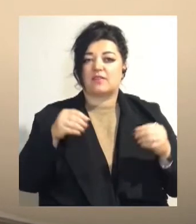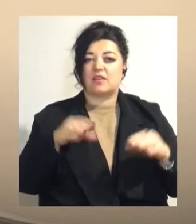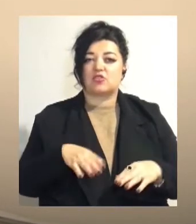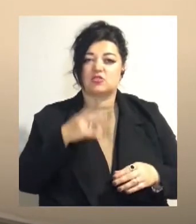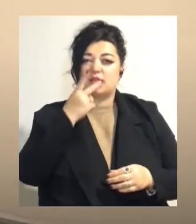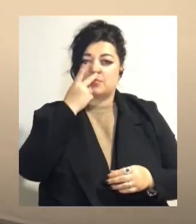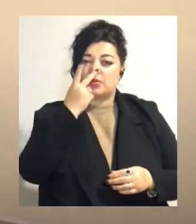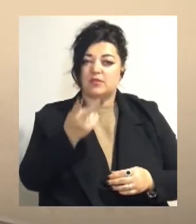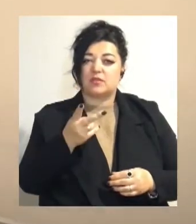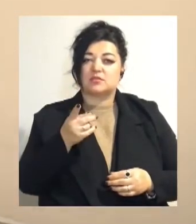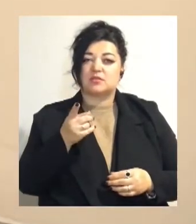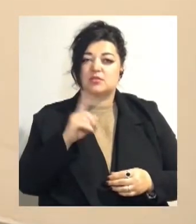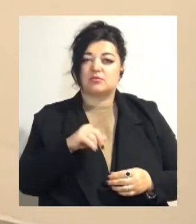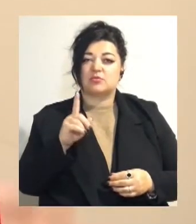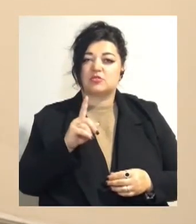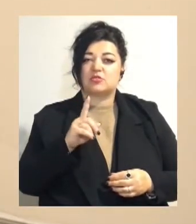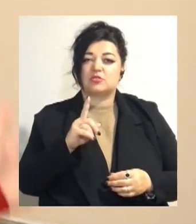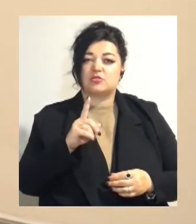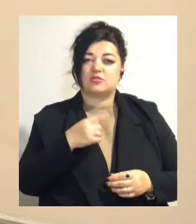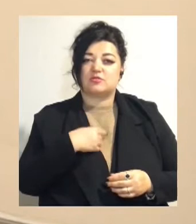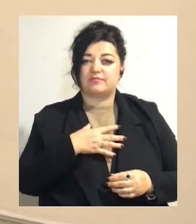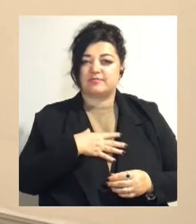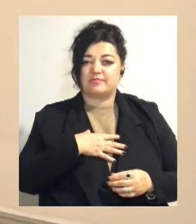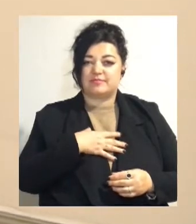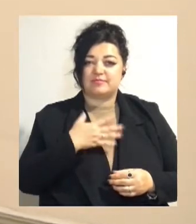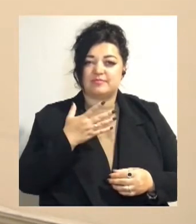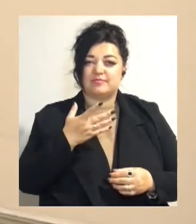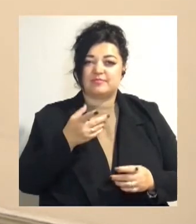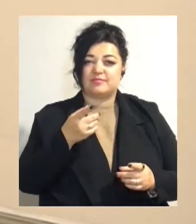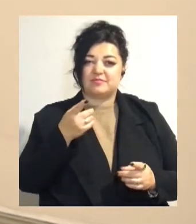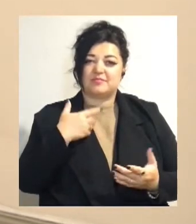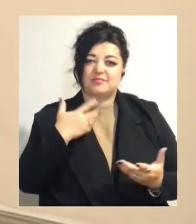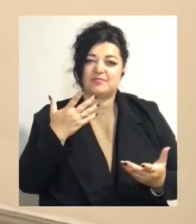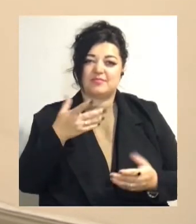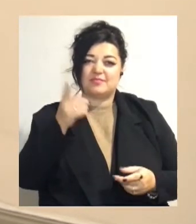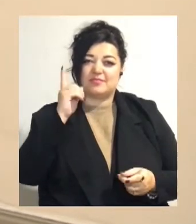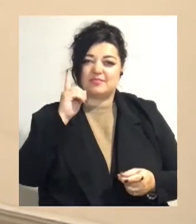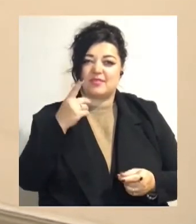тому що, на жаль, живу в Одесі вже 20 років і ніколи не була.